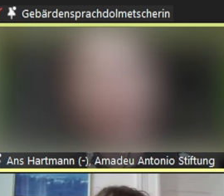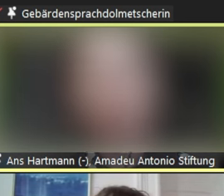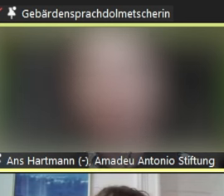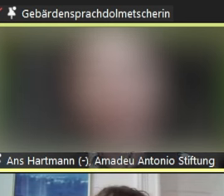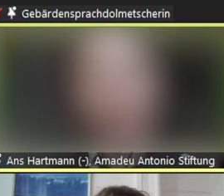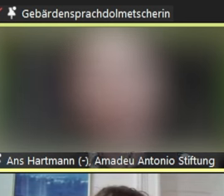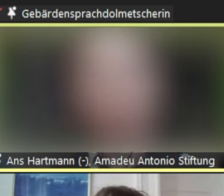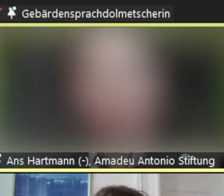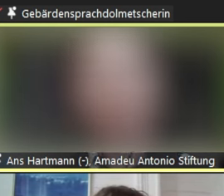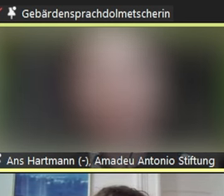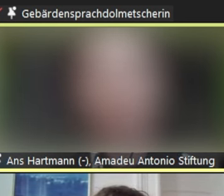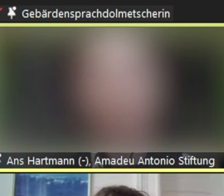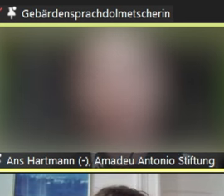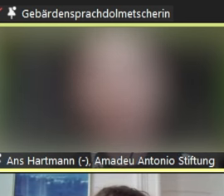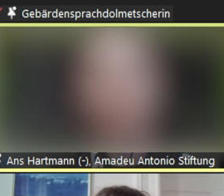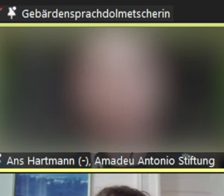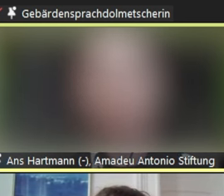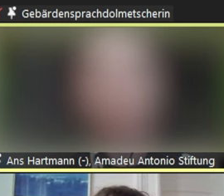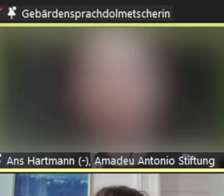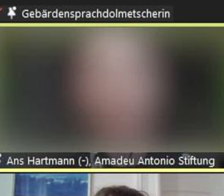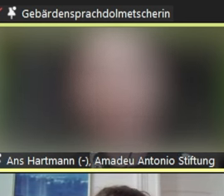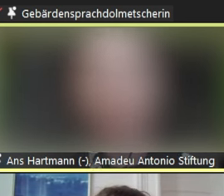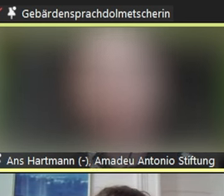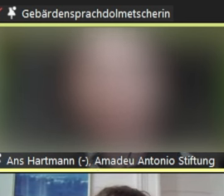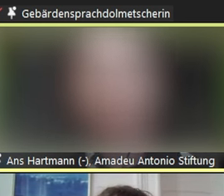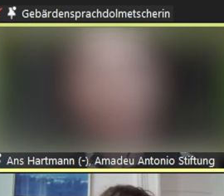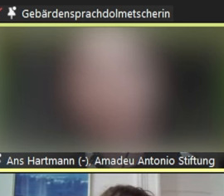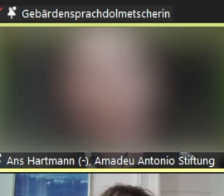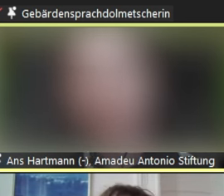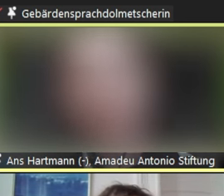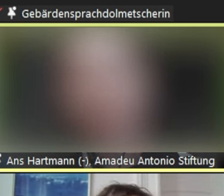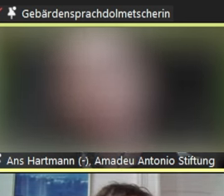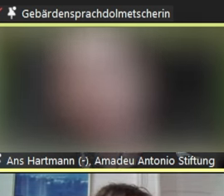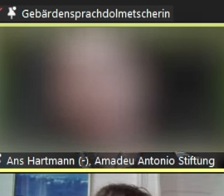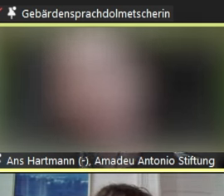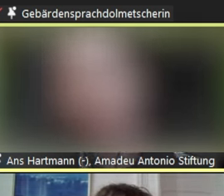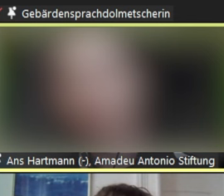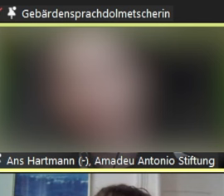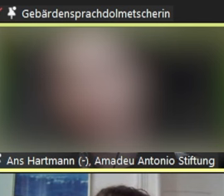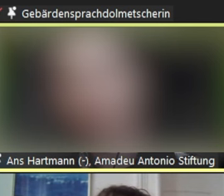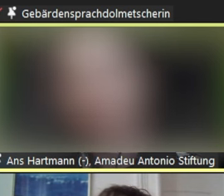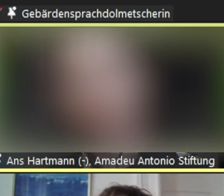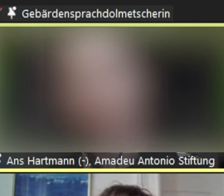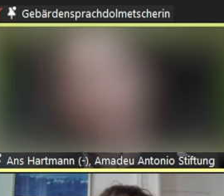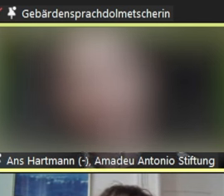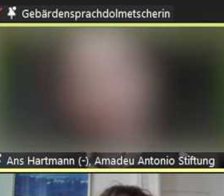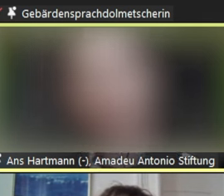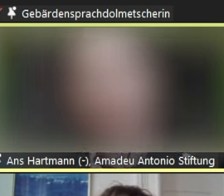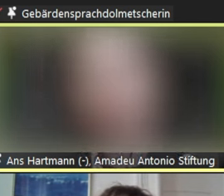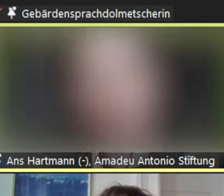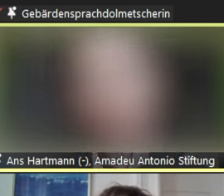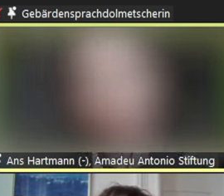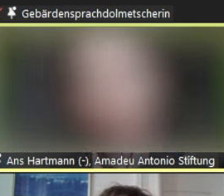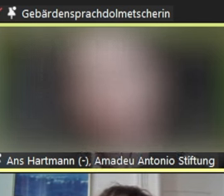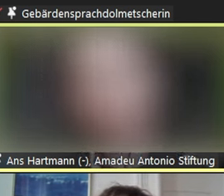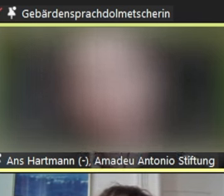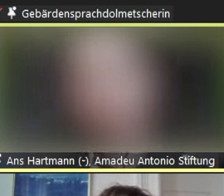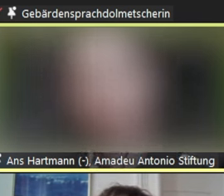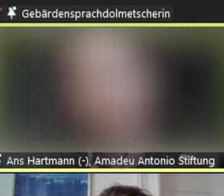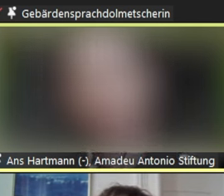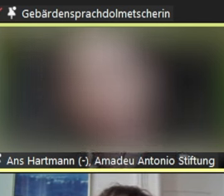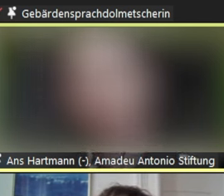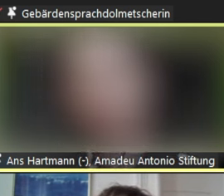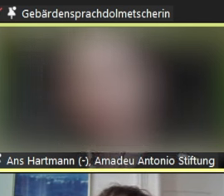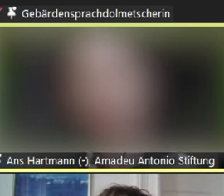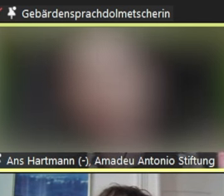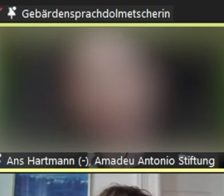spezifisch eingehen können. Wir versuchen im ersten Kapitel eine theoretische Hinführung